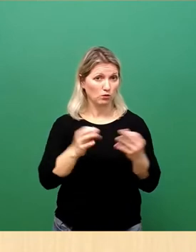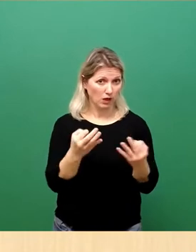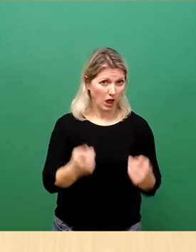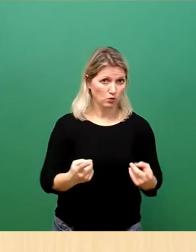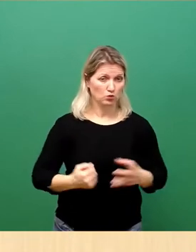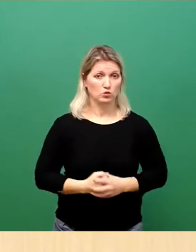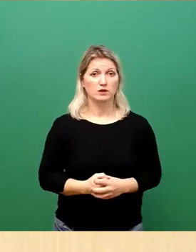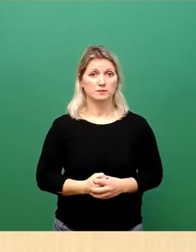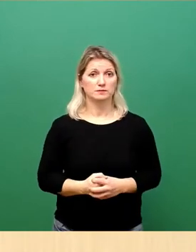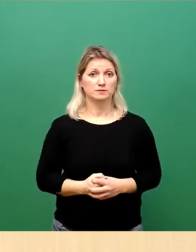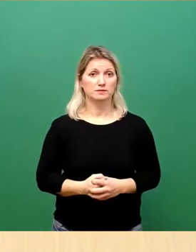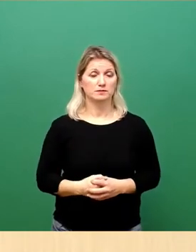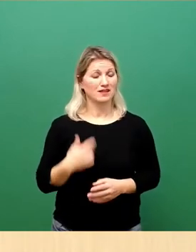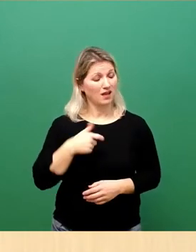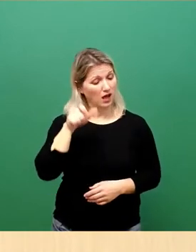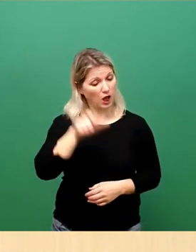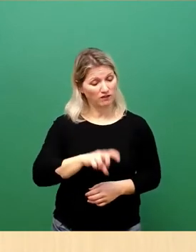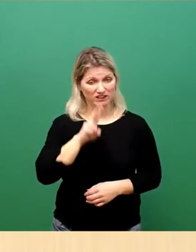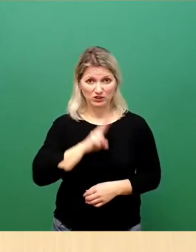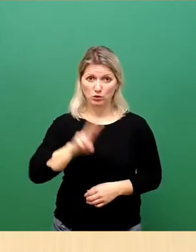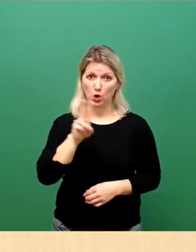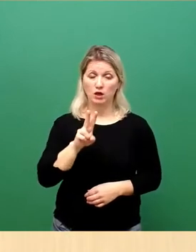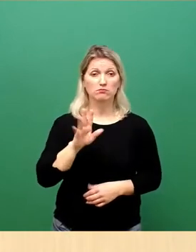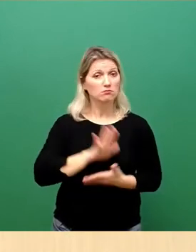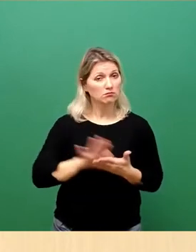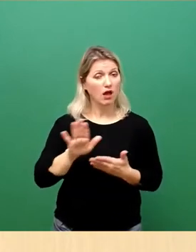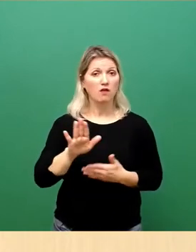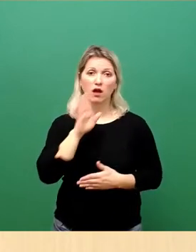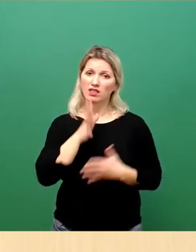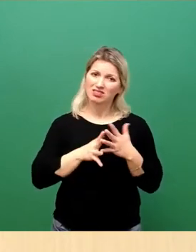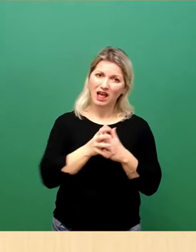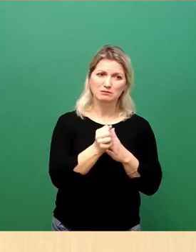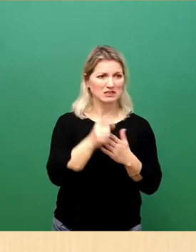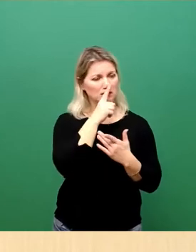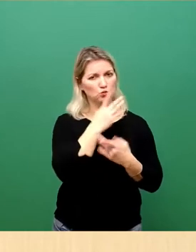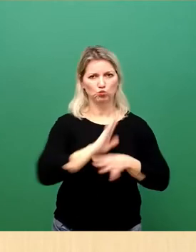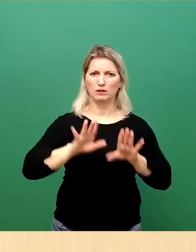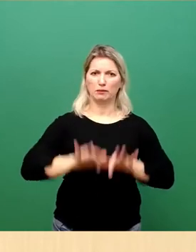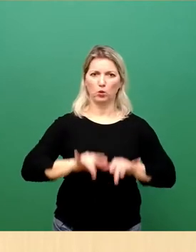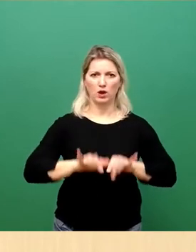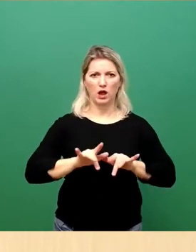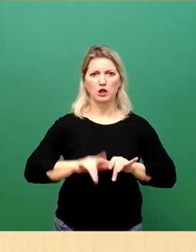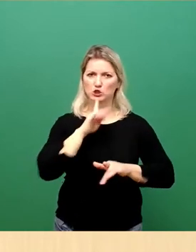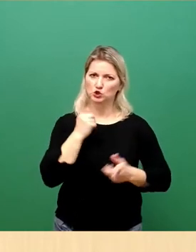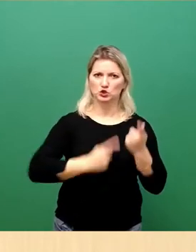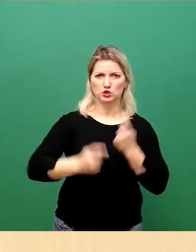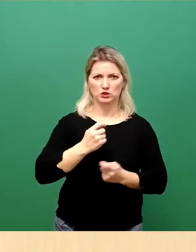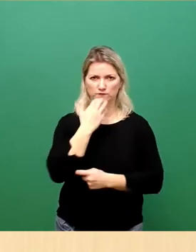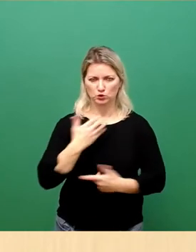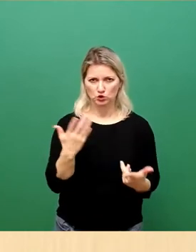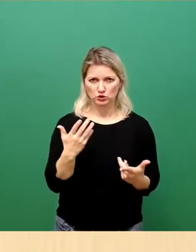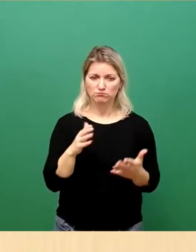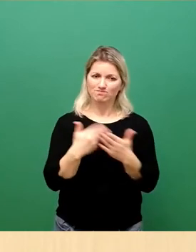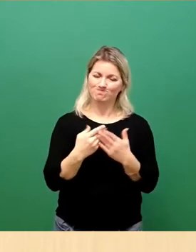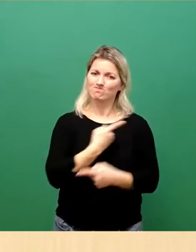verspreche Ihnen, dass wir hier unbürokratisch, aber auch transparent handeln werden. Ich bitte Sie daher ausdrücklich auch um Ihre Unterstützung,